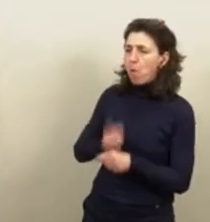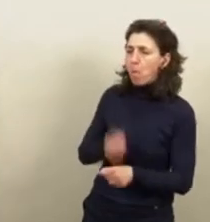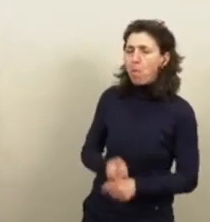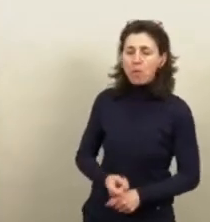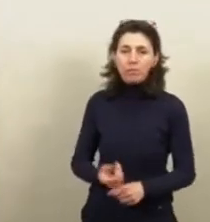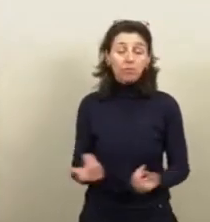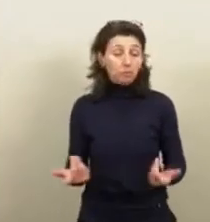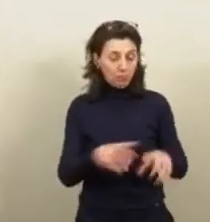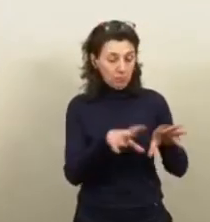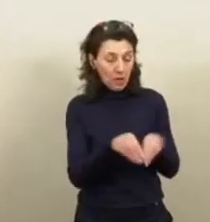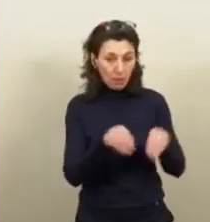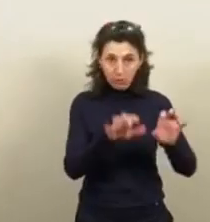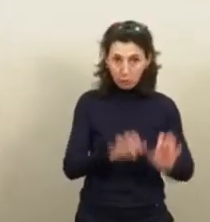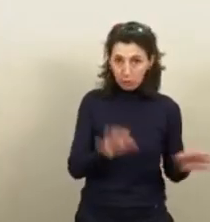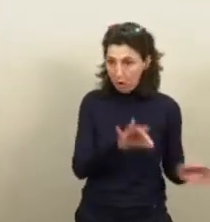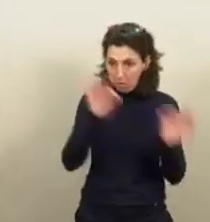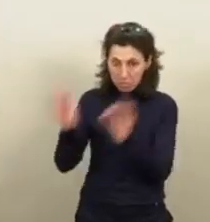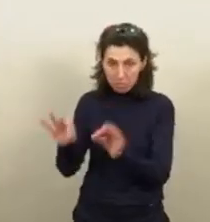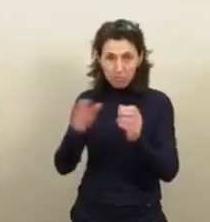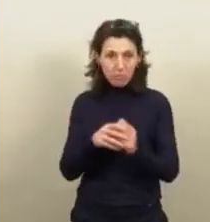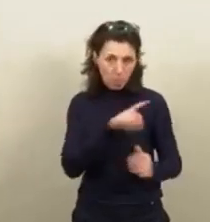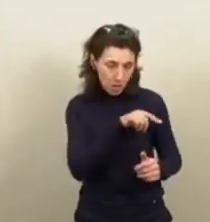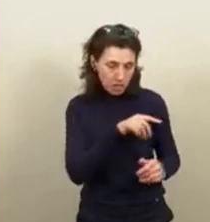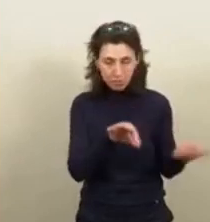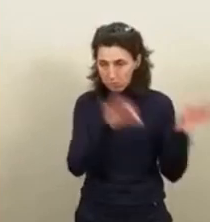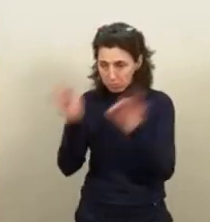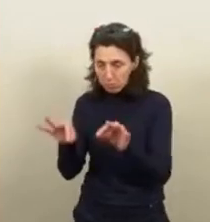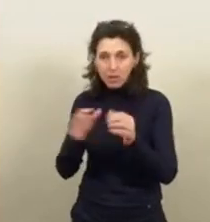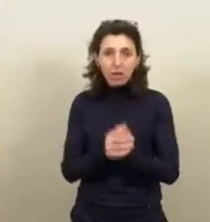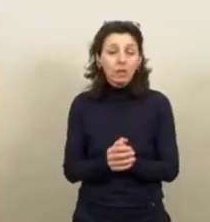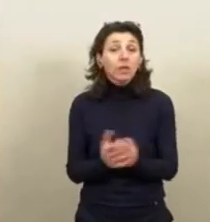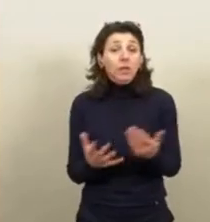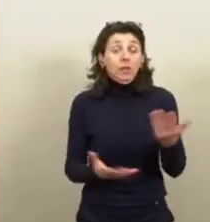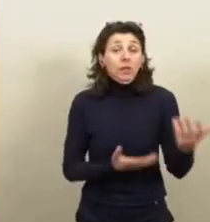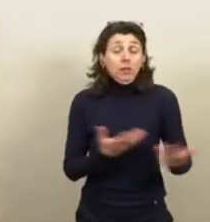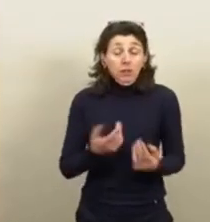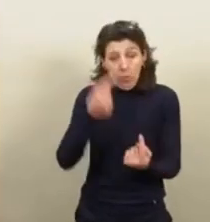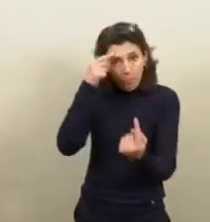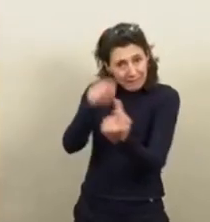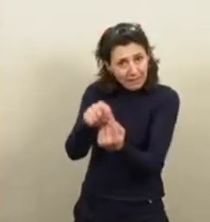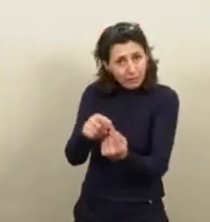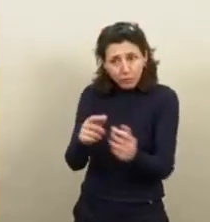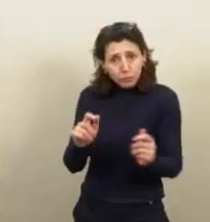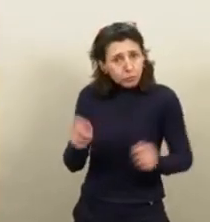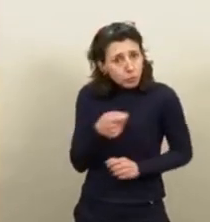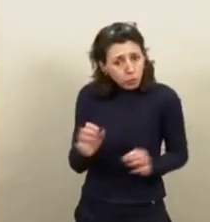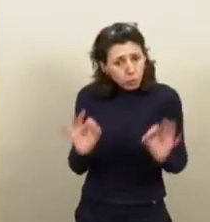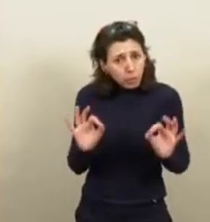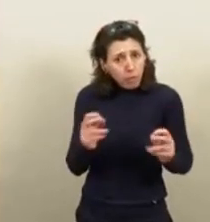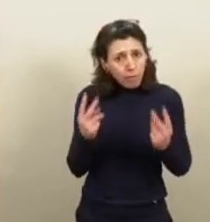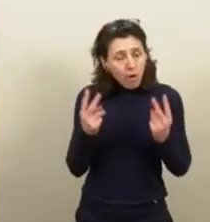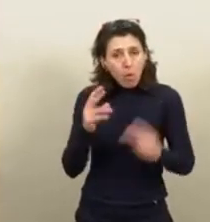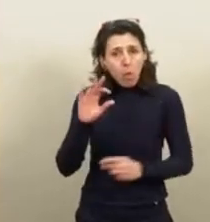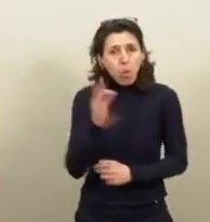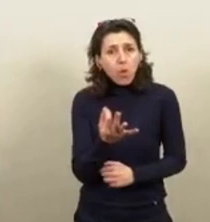fonctionnaires, et évidemment des polices. Là encore, les objectifs sont évidemment très louables, pour certains d